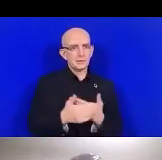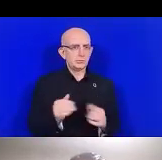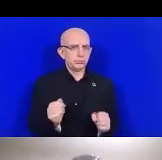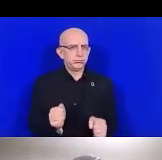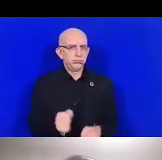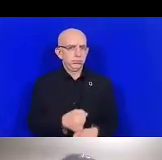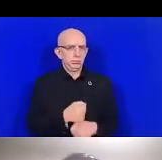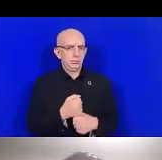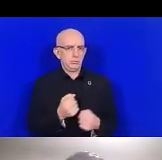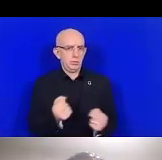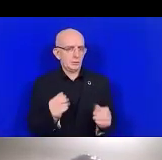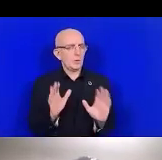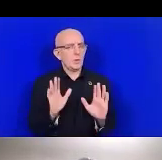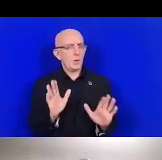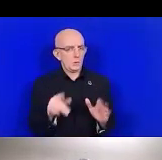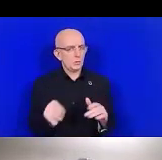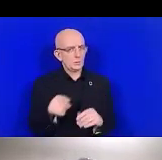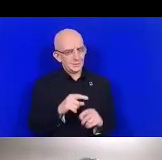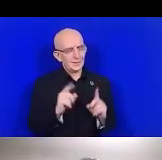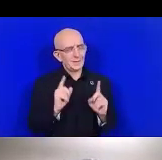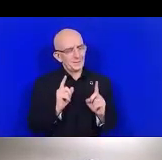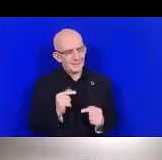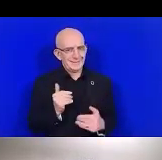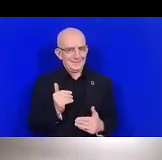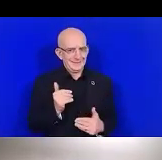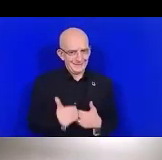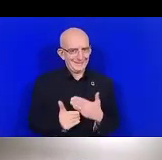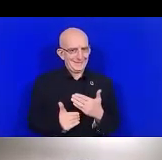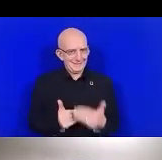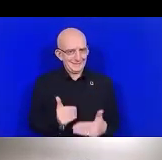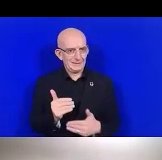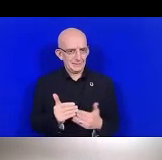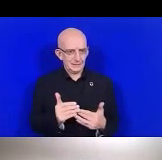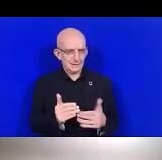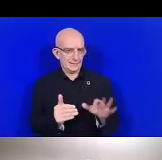participer dans la prise des décisions de manière générale.